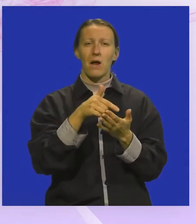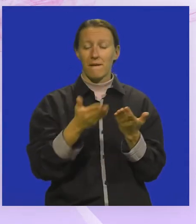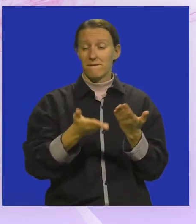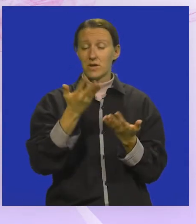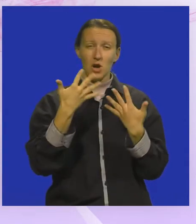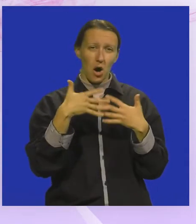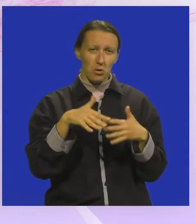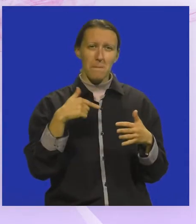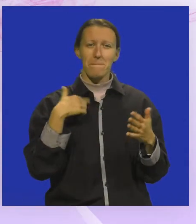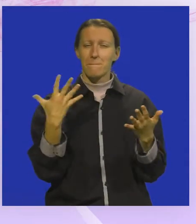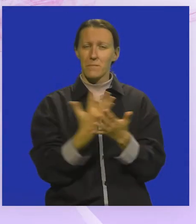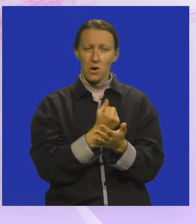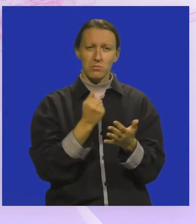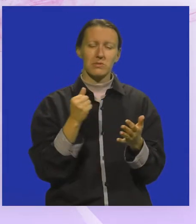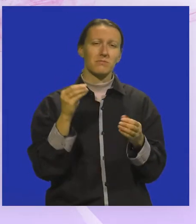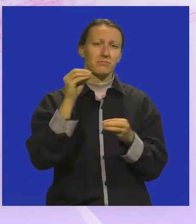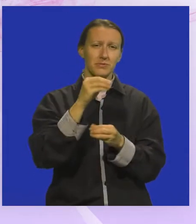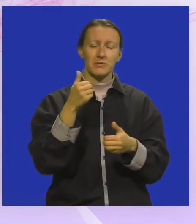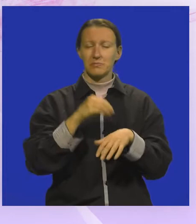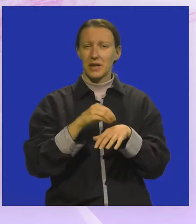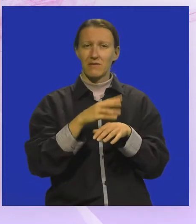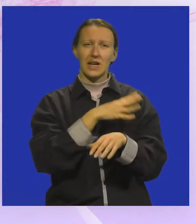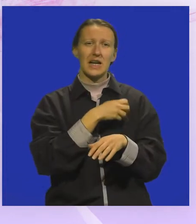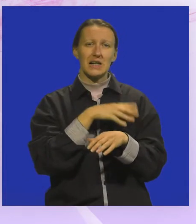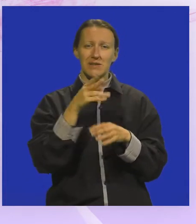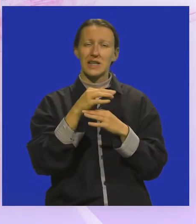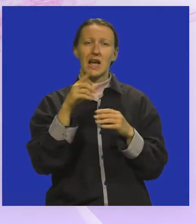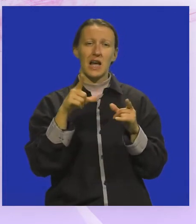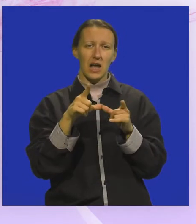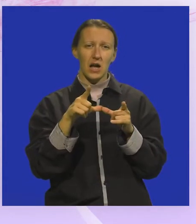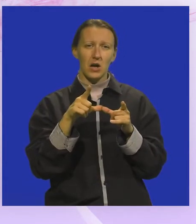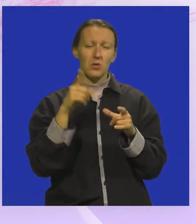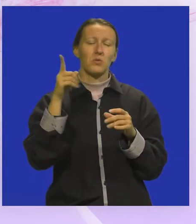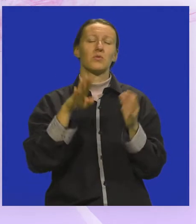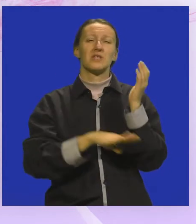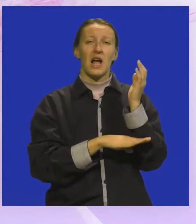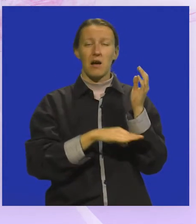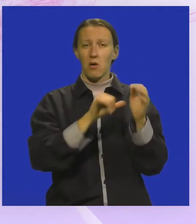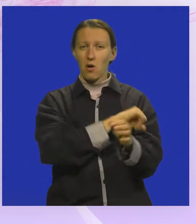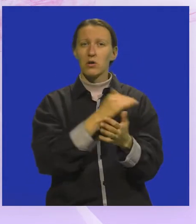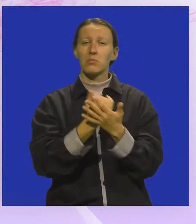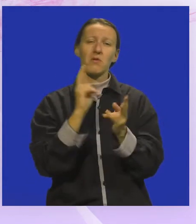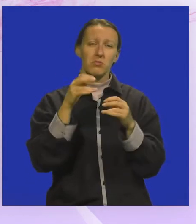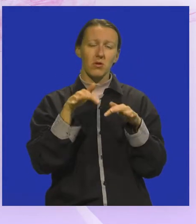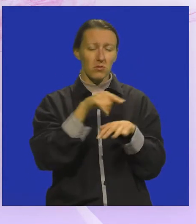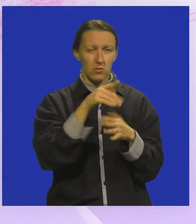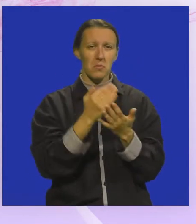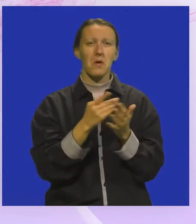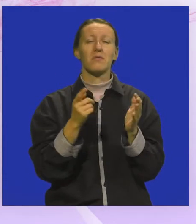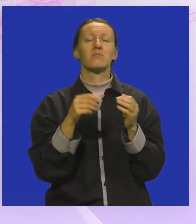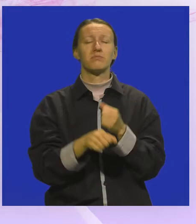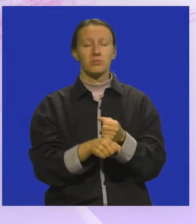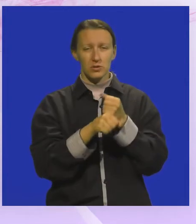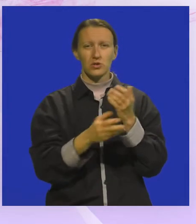više, automatski smo mi pobjedom postali kandidat Hrvatske za Evropsko stablo godine. I tada ćemo opet poziviti ljude da podrže